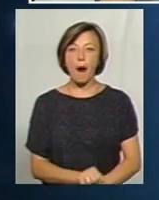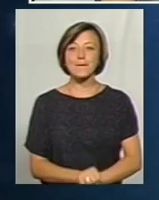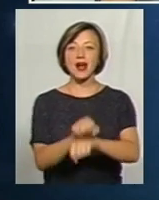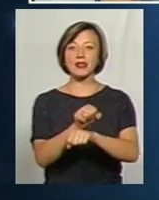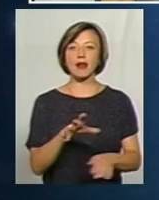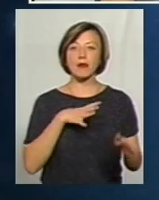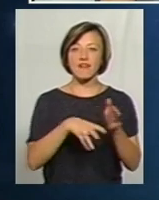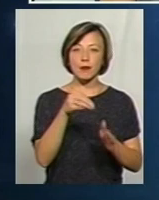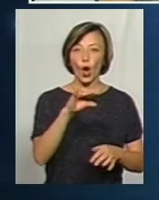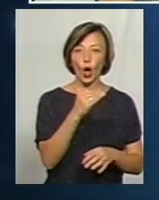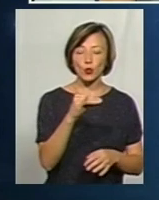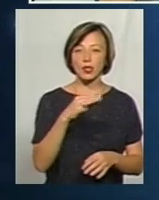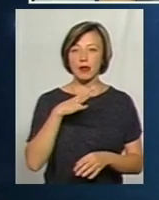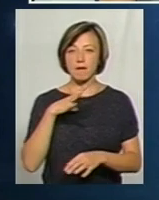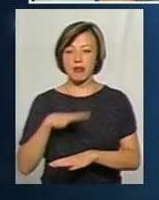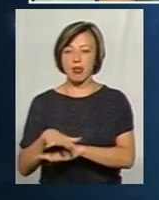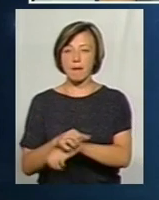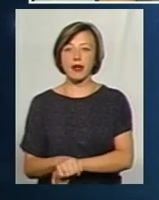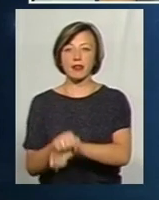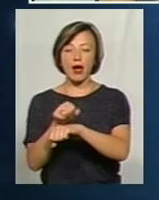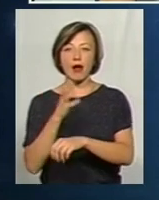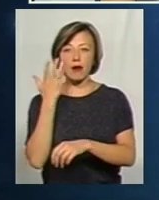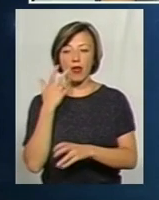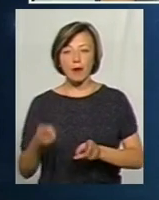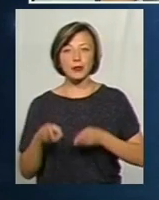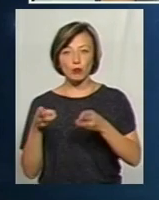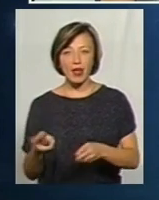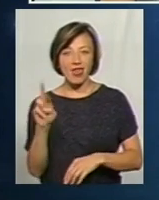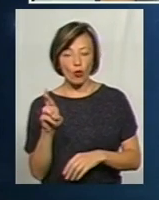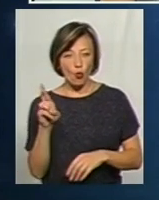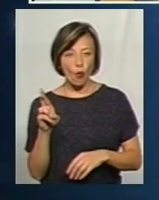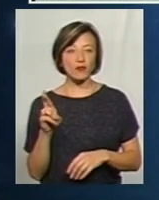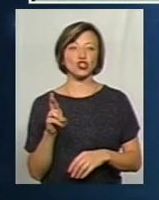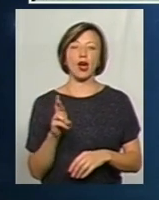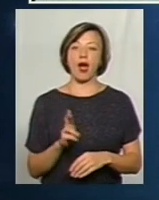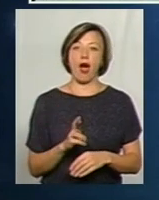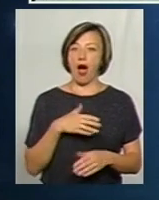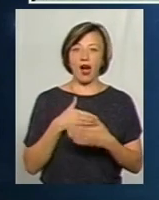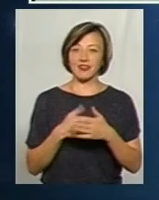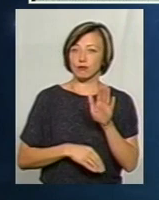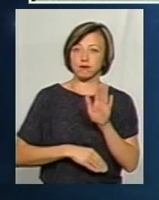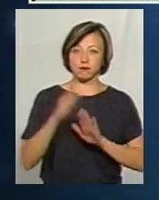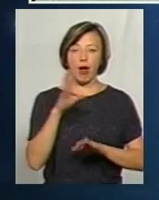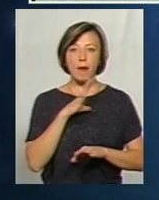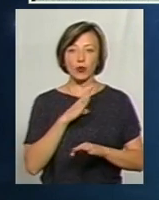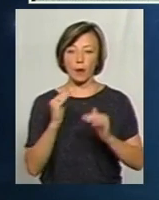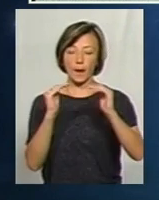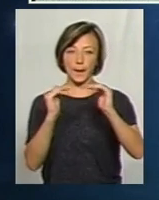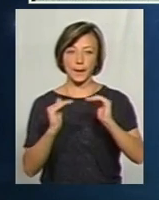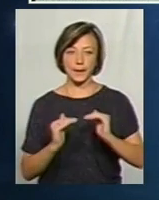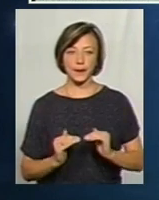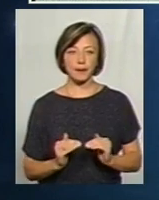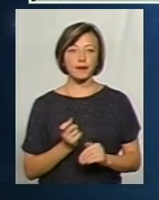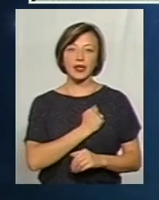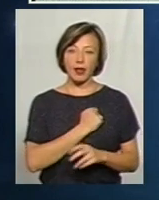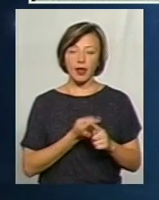Ющенка, відбував на Майдан і по виступлінням Януковича. Тобто, активність була на піці, а потім вона йде на спад. К сожалению, це